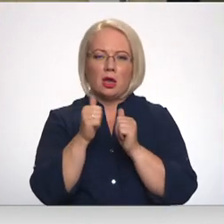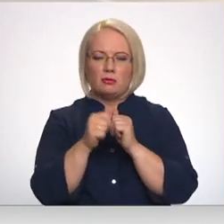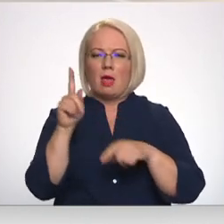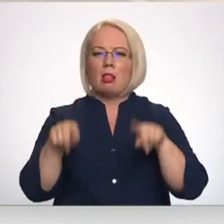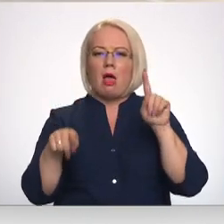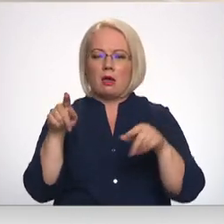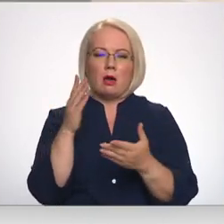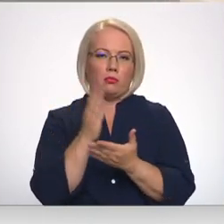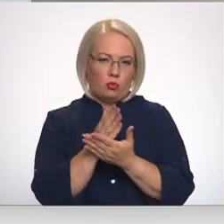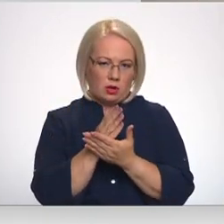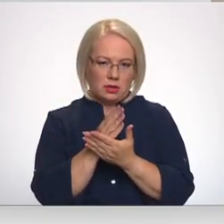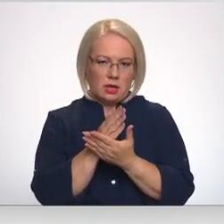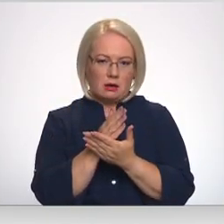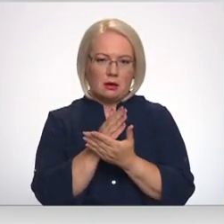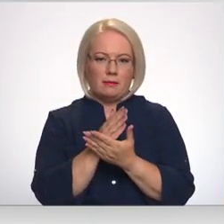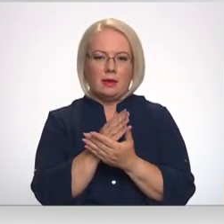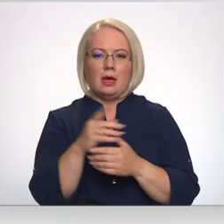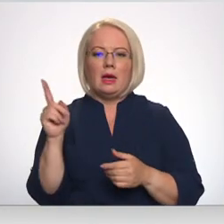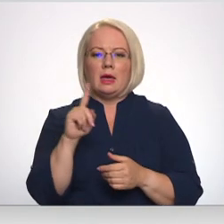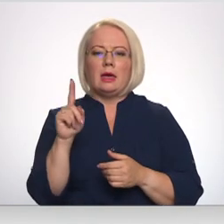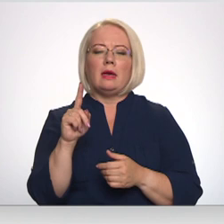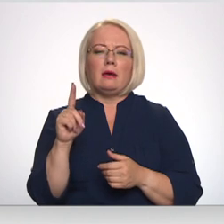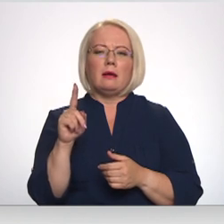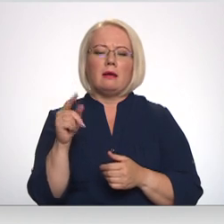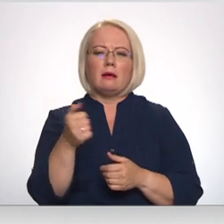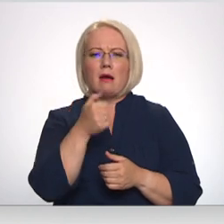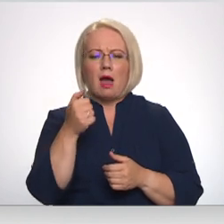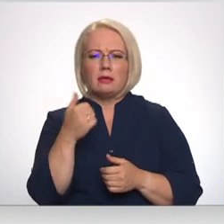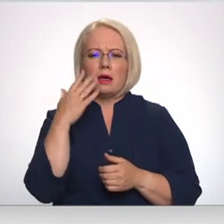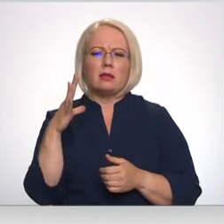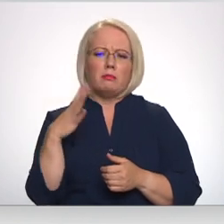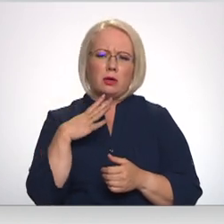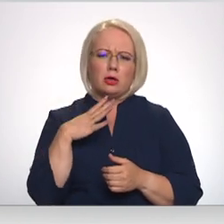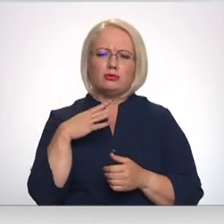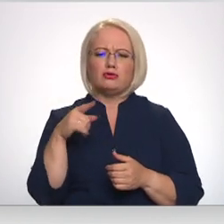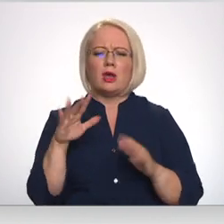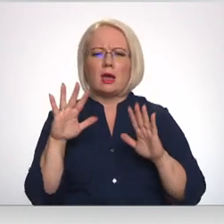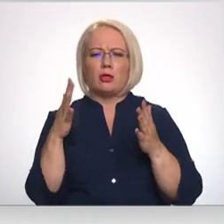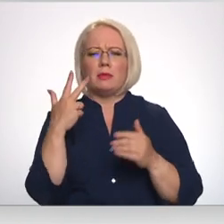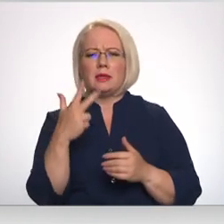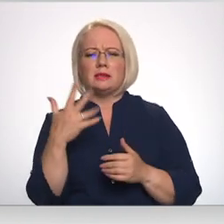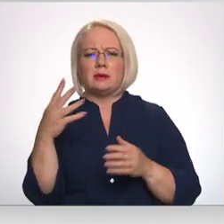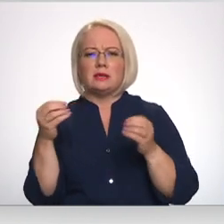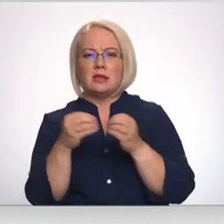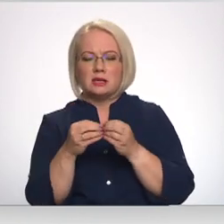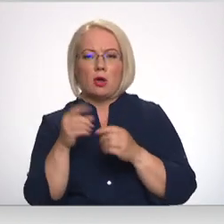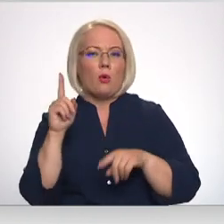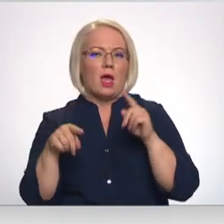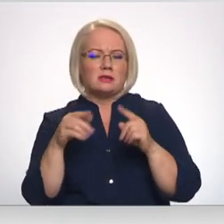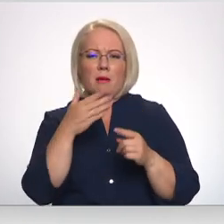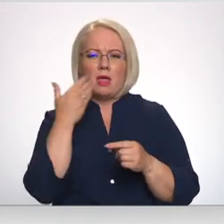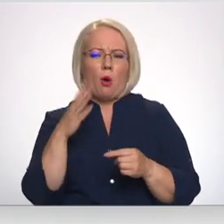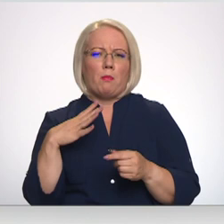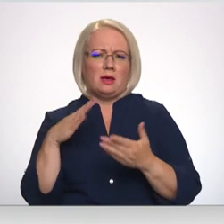notiek. Ir gadi, kad šie gadījumi ir 3, 5, 10 ir pat bijuši, tad ir gadi, kad vispār neviens nav. Tas